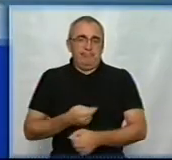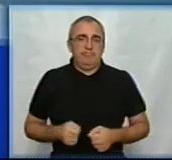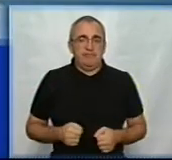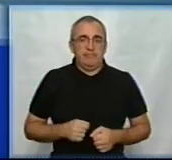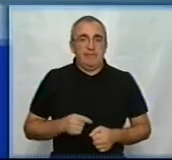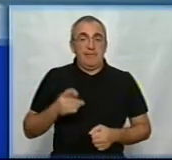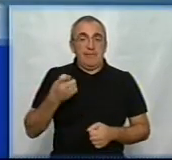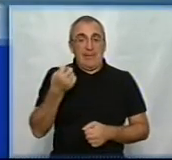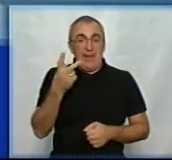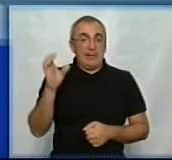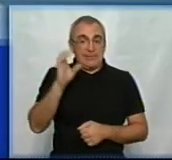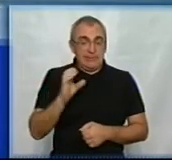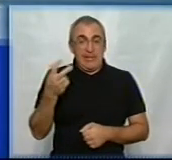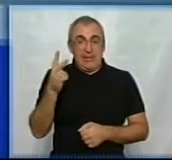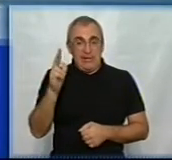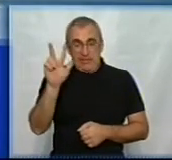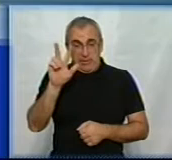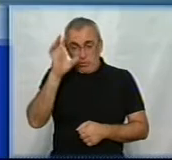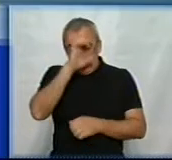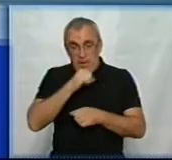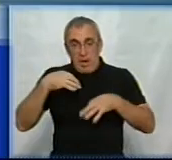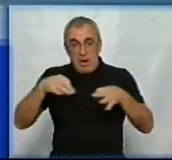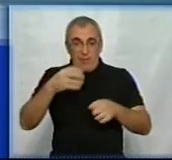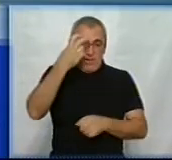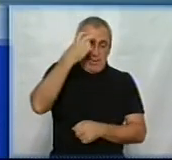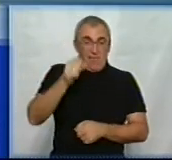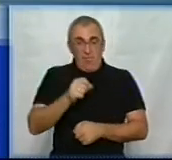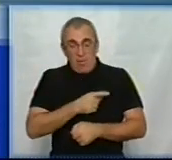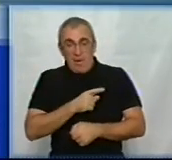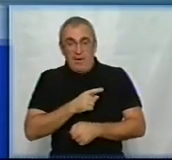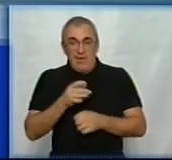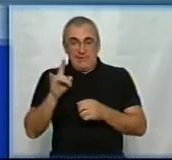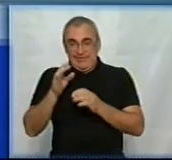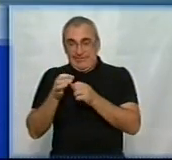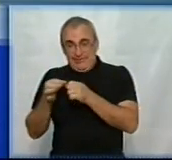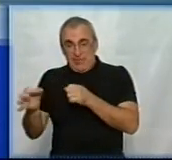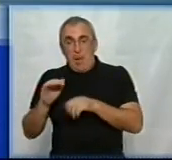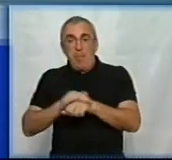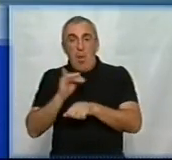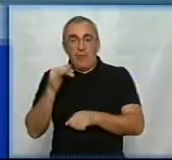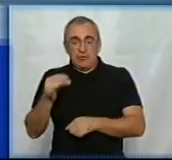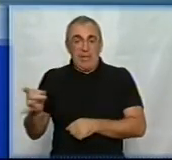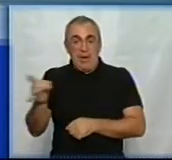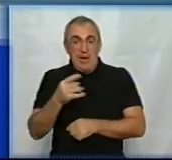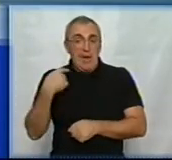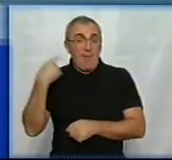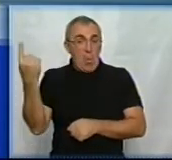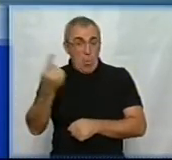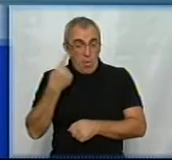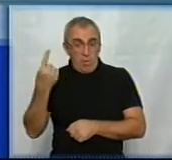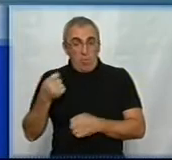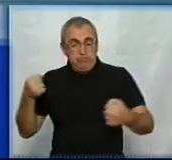Нагадаю, 13 серпня о 3-й годині ночі на автодрозі Київ-Одеса біля села Великі Трояни Благовіщинського району Кіровоградської області